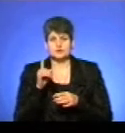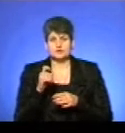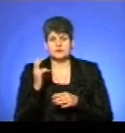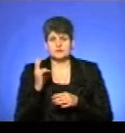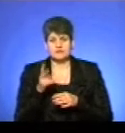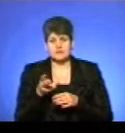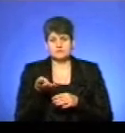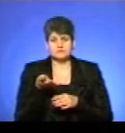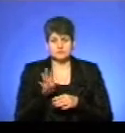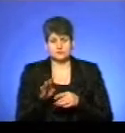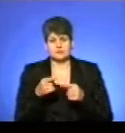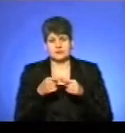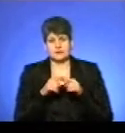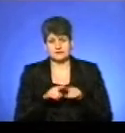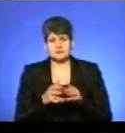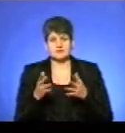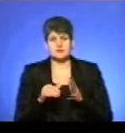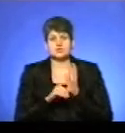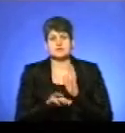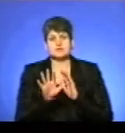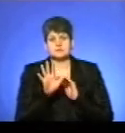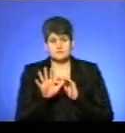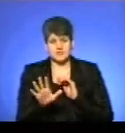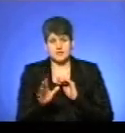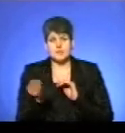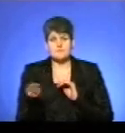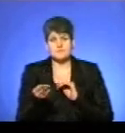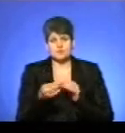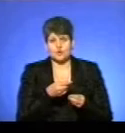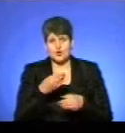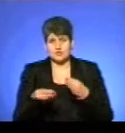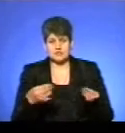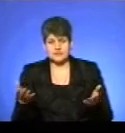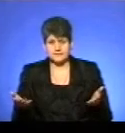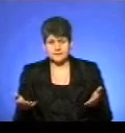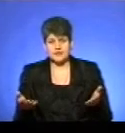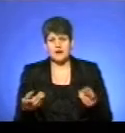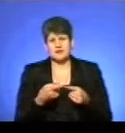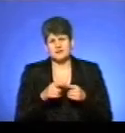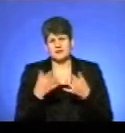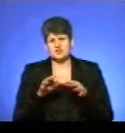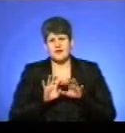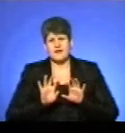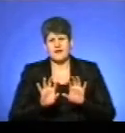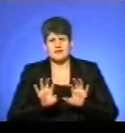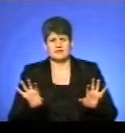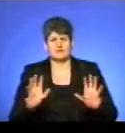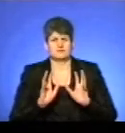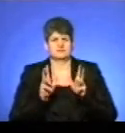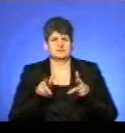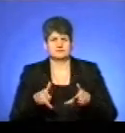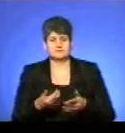одиниць техніки, з яких 65 піско-рискидачів, і остальне – це автогрейдери, бульдозери, трактури.